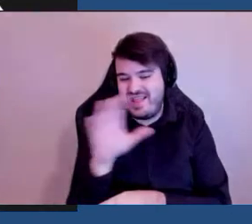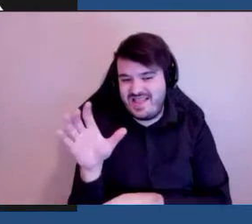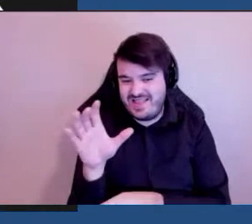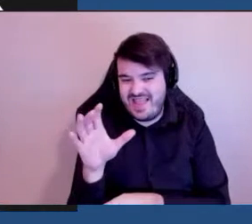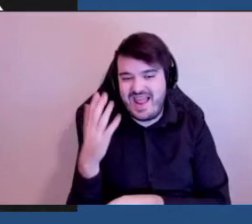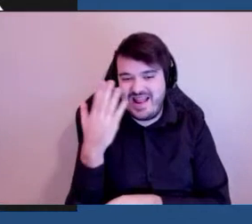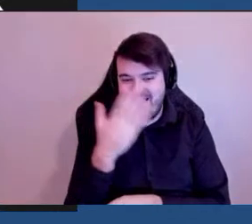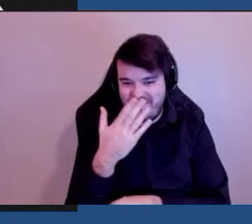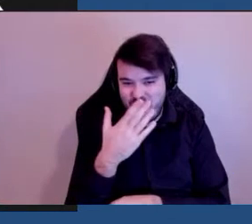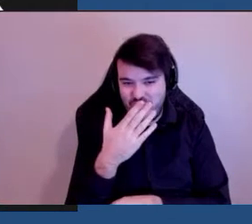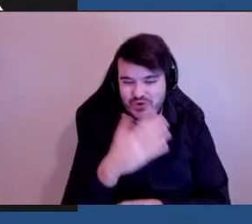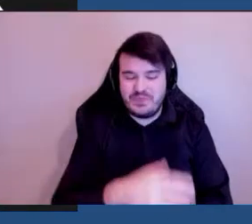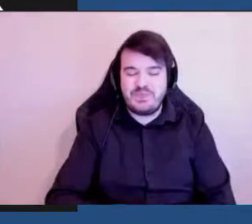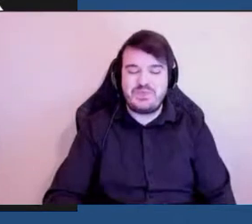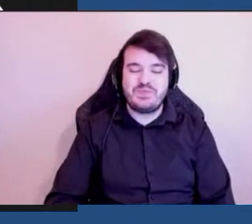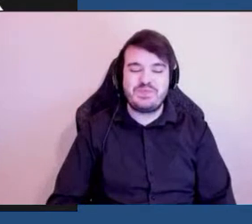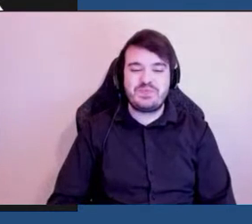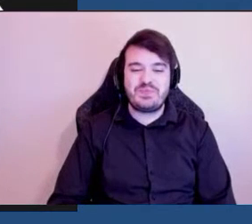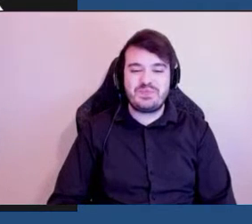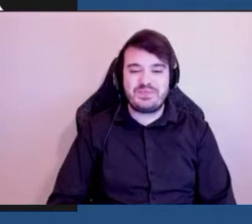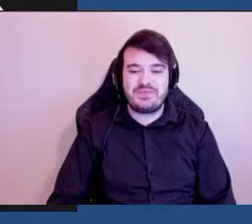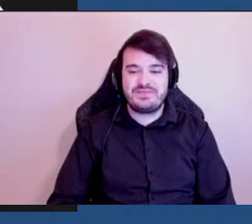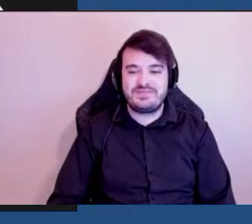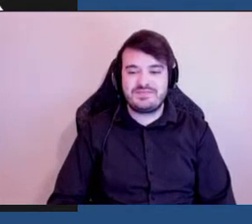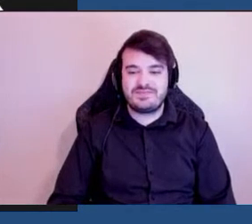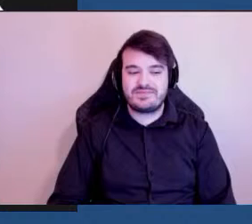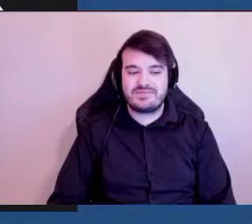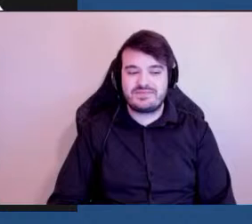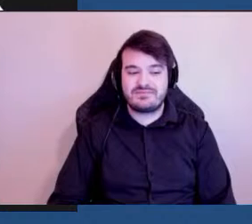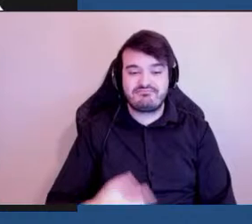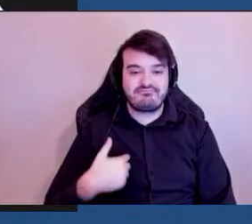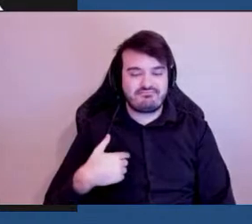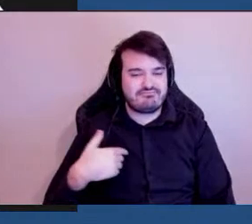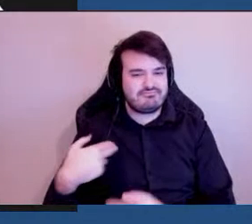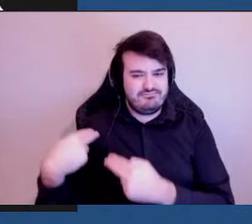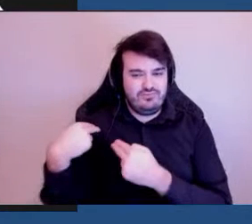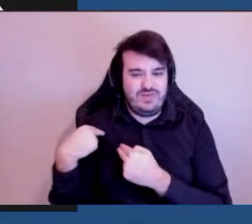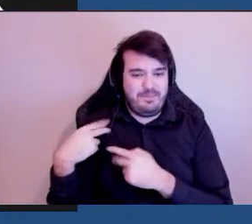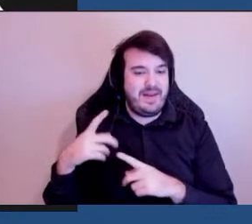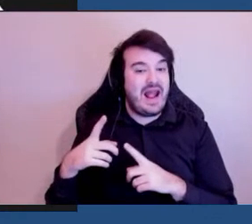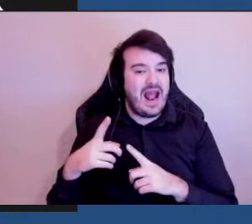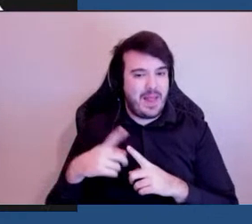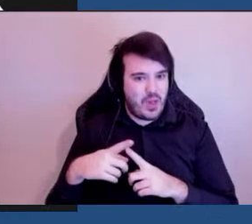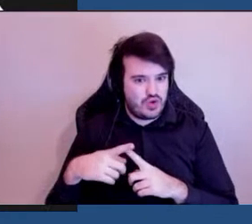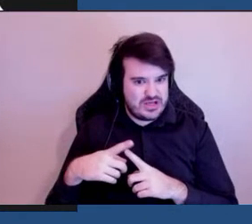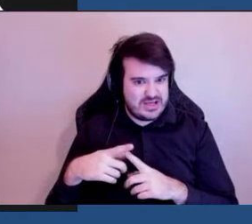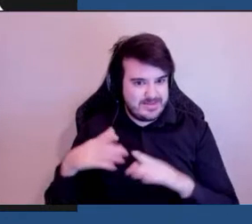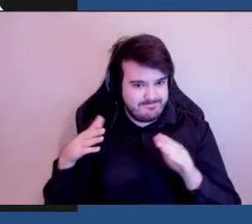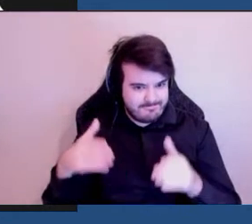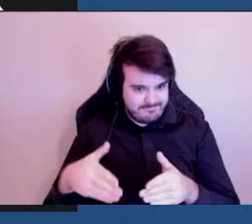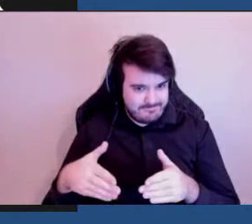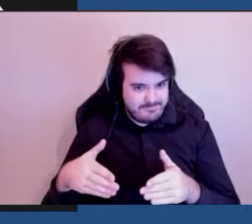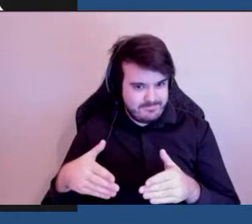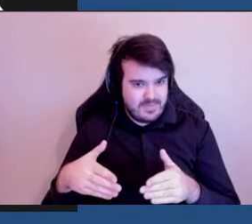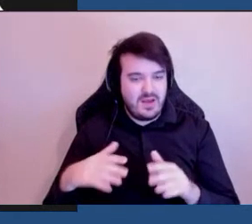aveugles je suis responsable de la technologie mais